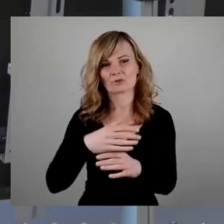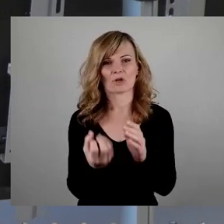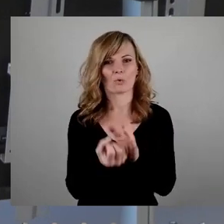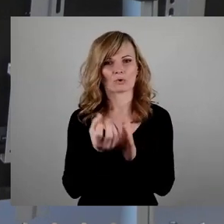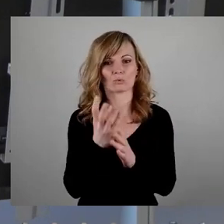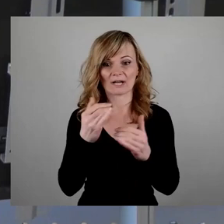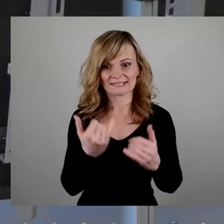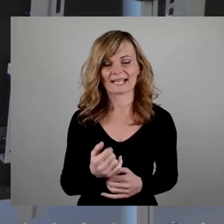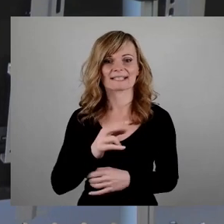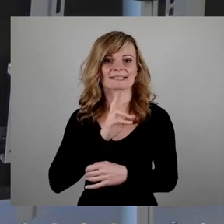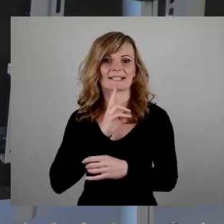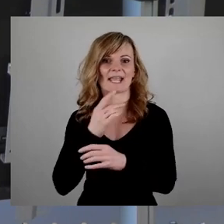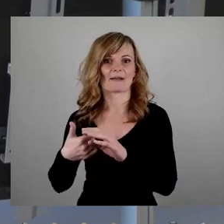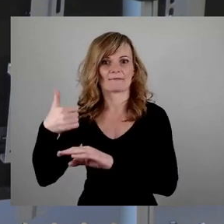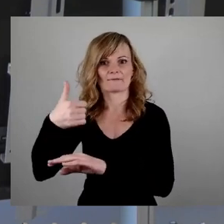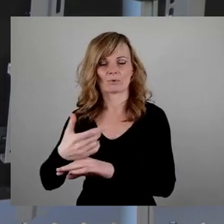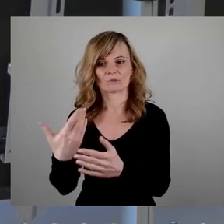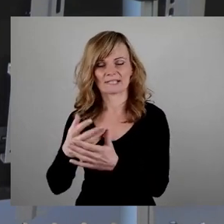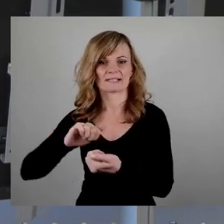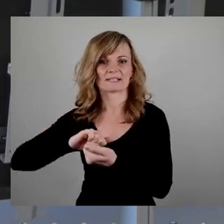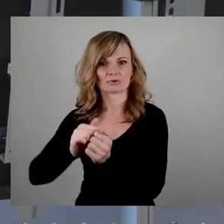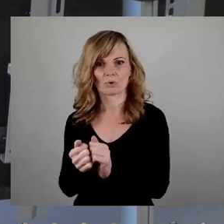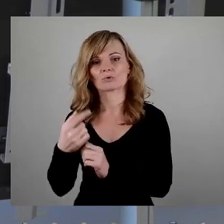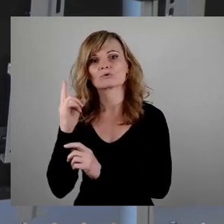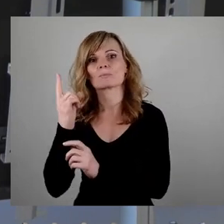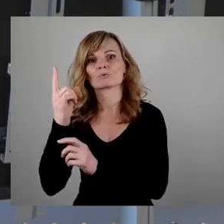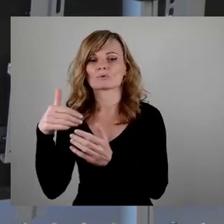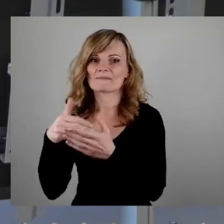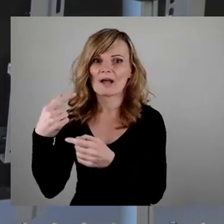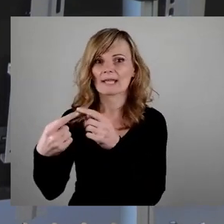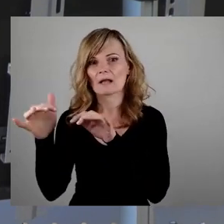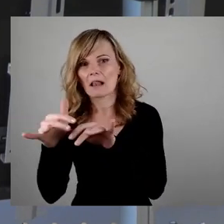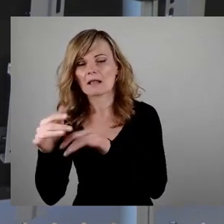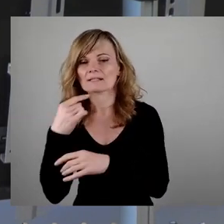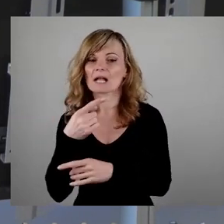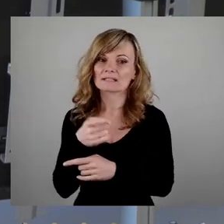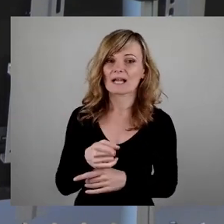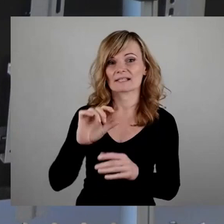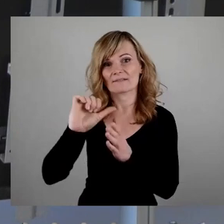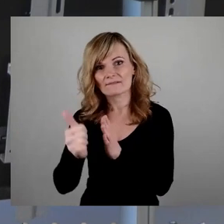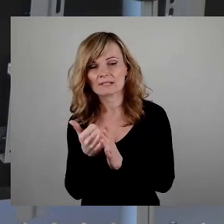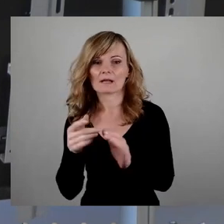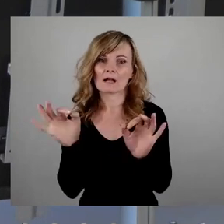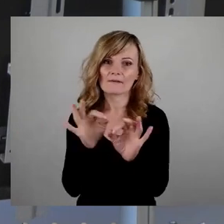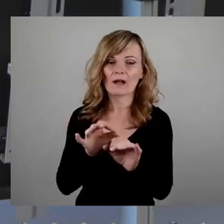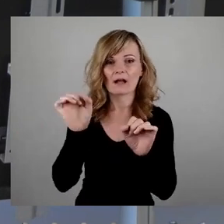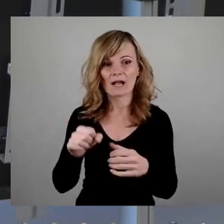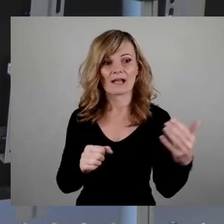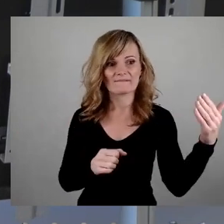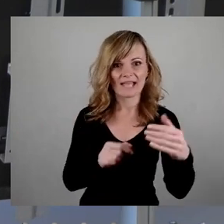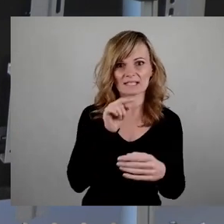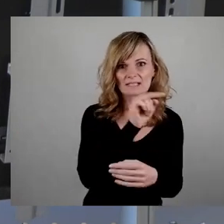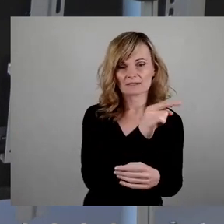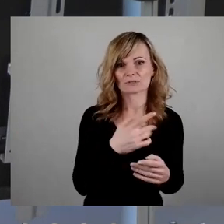DDR-Führung den Zerstörungsmythos weiter zu pervertieren, indem man auf eine immerwährende Gefahr wiederkehrender Angriffe durch den Westen und seiner Verbündeten